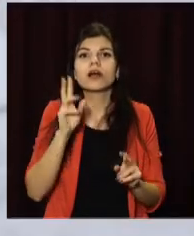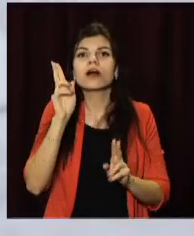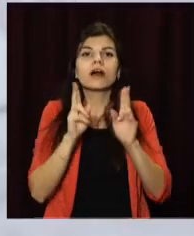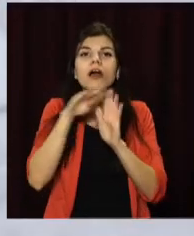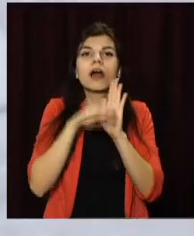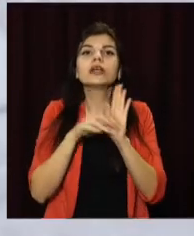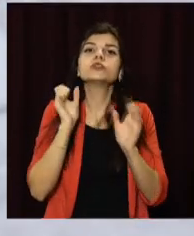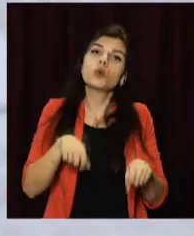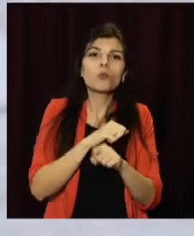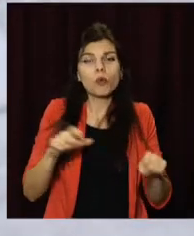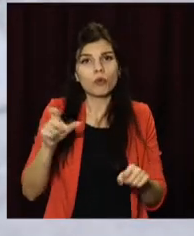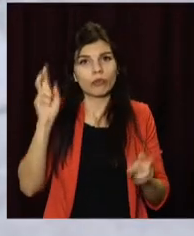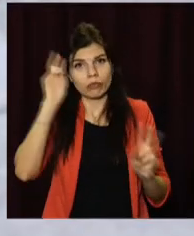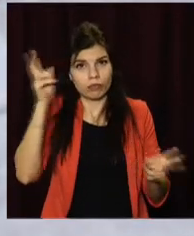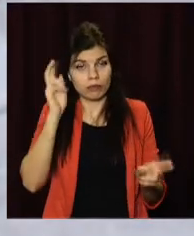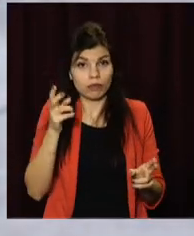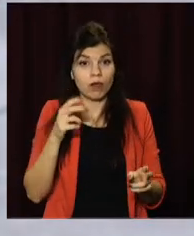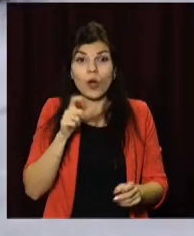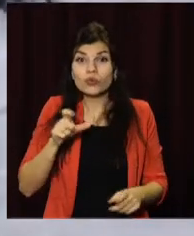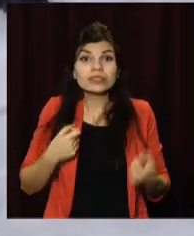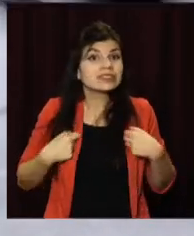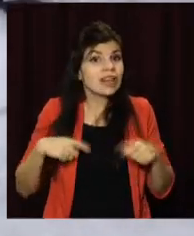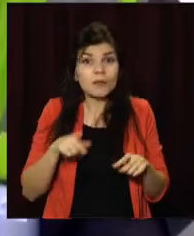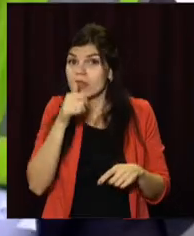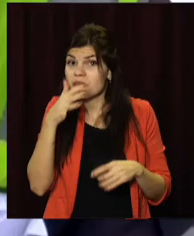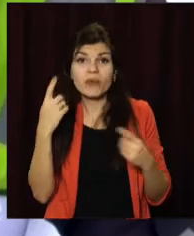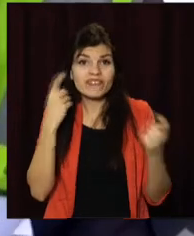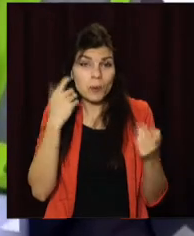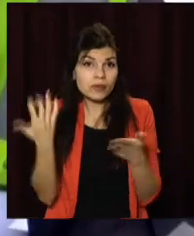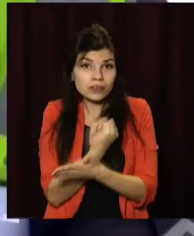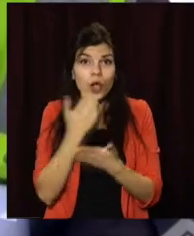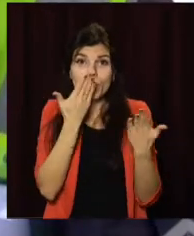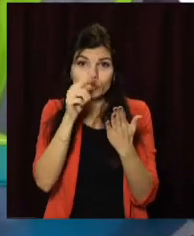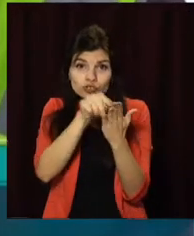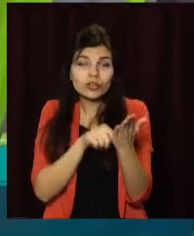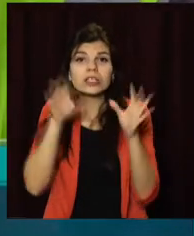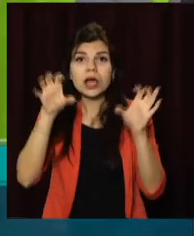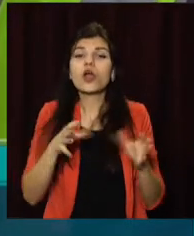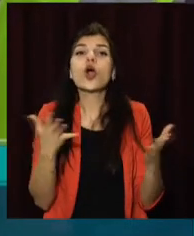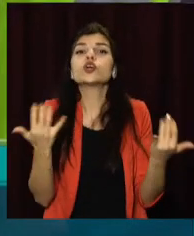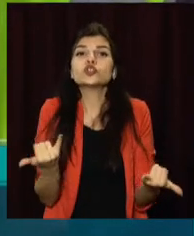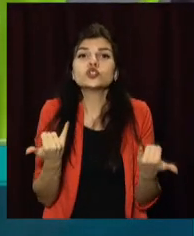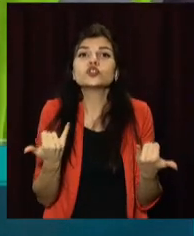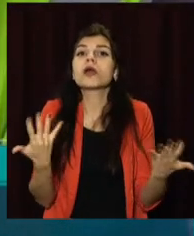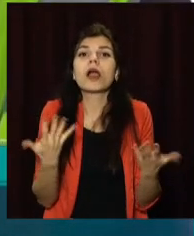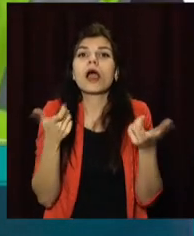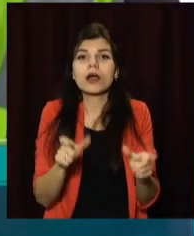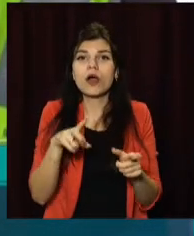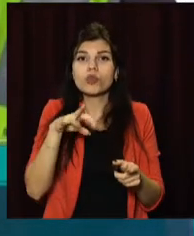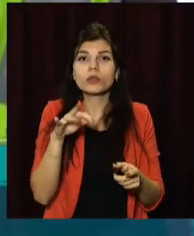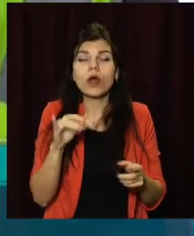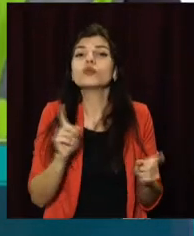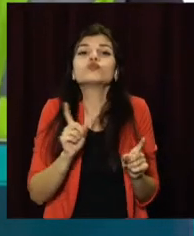Люди самостійно не можуть знайти інформацію в законодавстві, що конкретно, яких категорій громадян потрібно